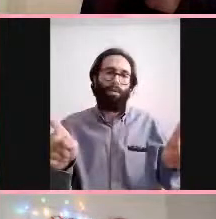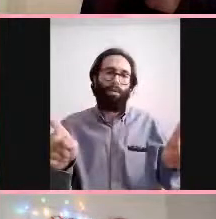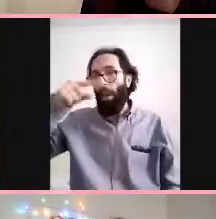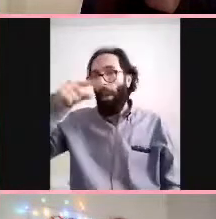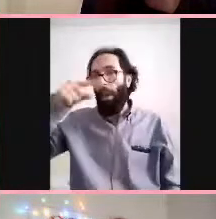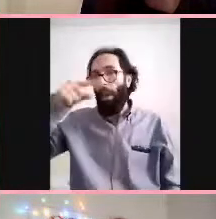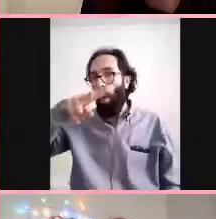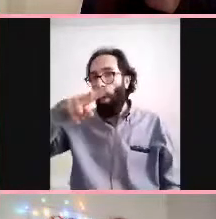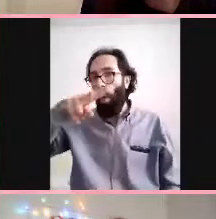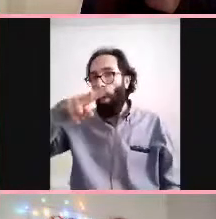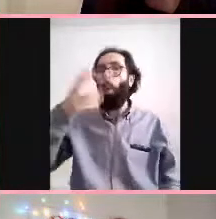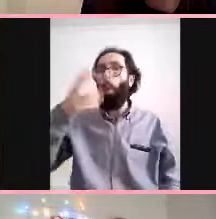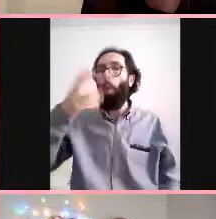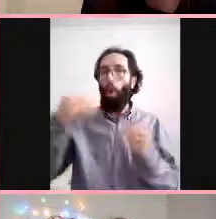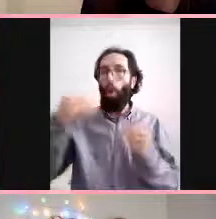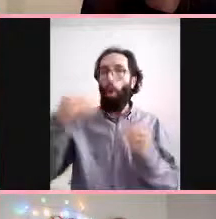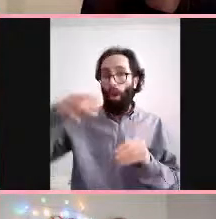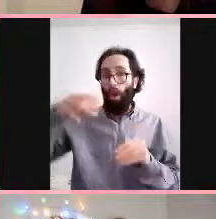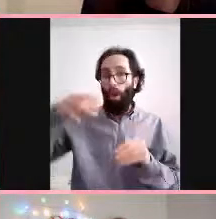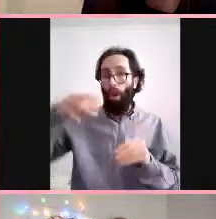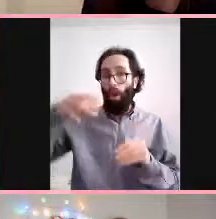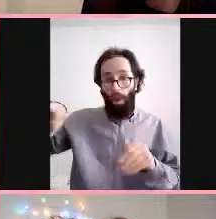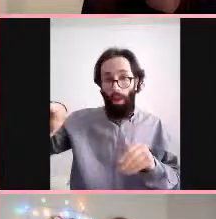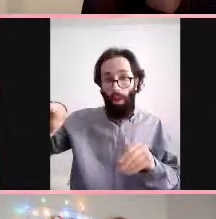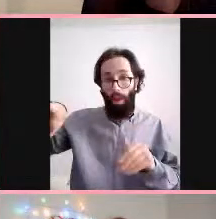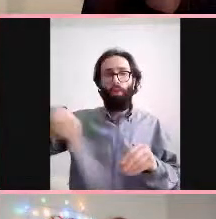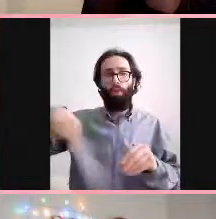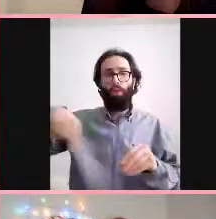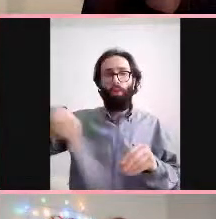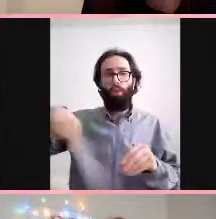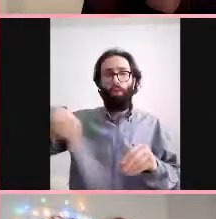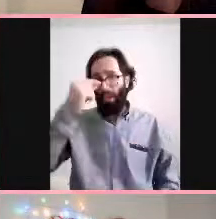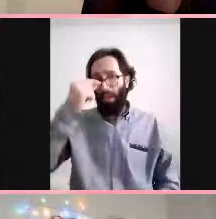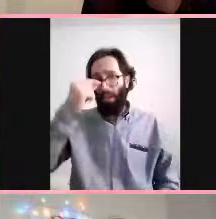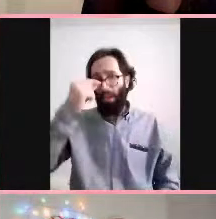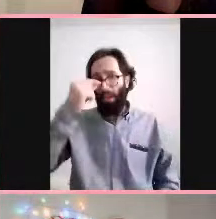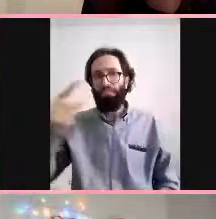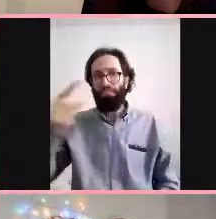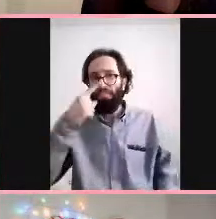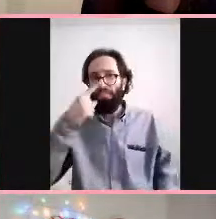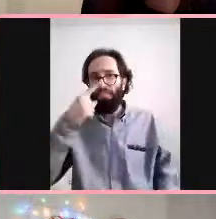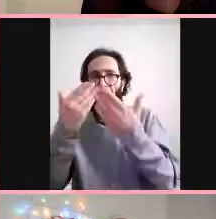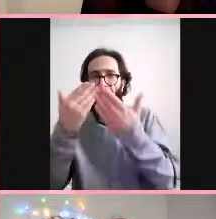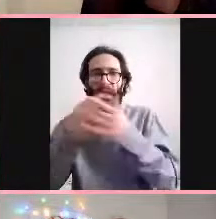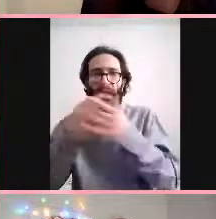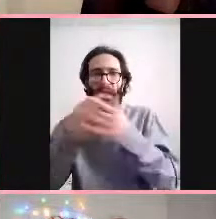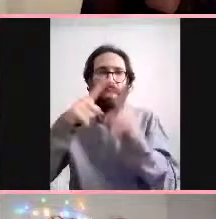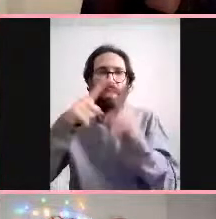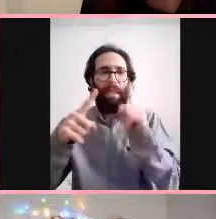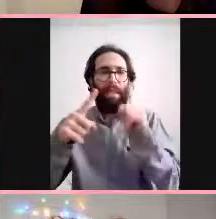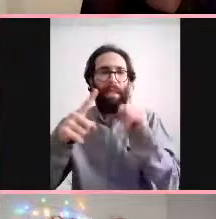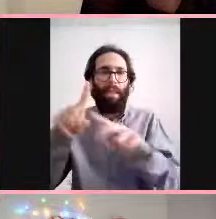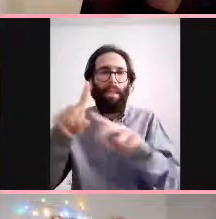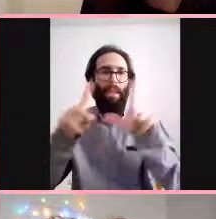normal gripteki burnun tıkalı olduğu için alamıyorsun. Ama nöronlarında bir sorun yok.